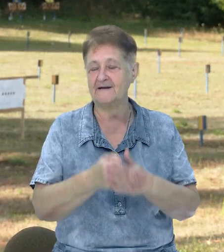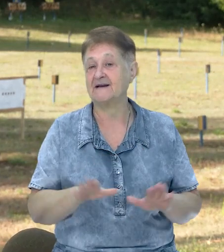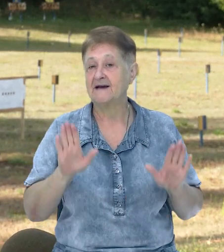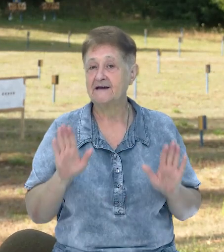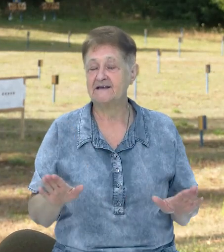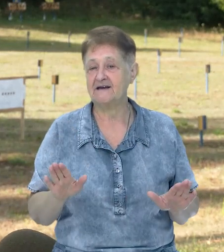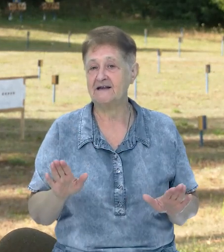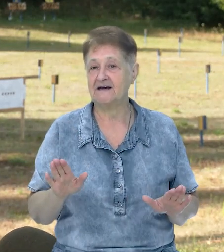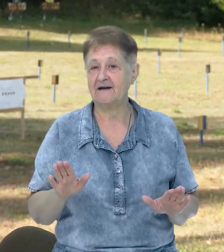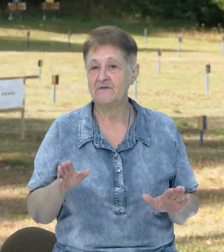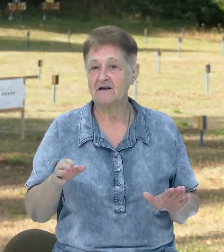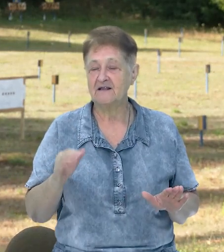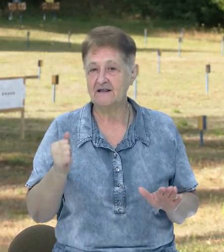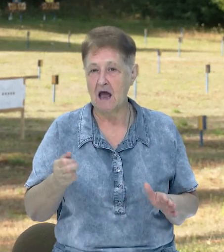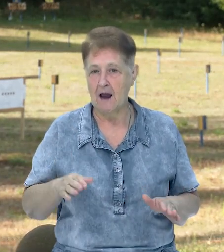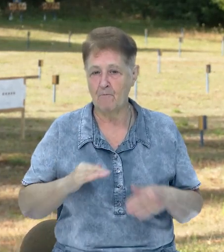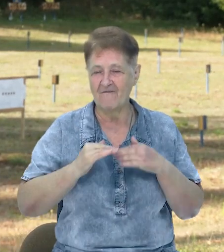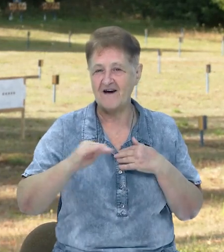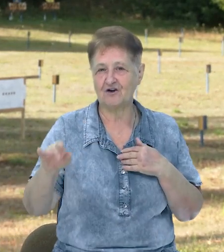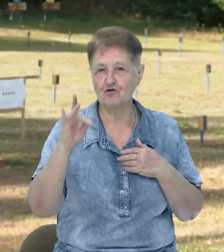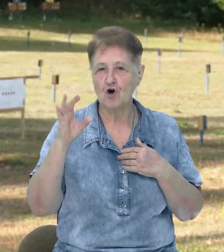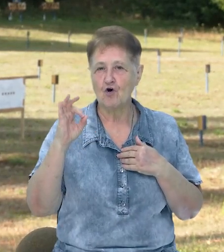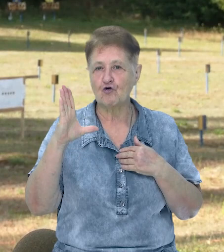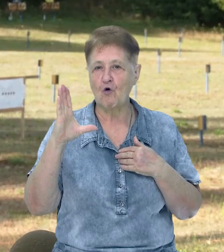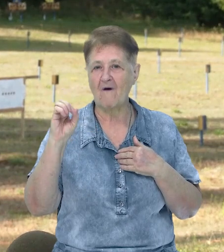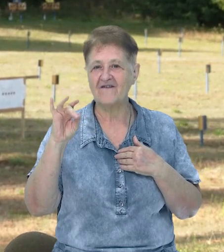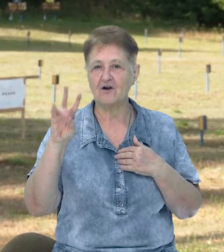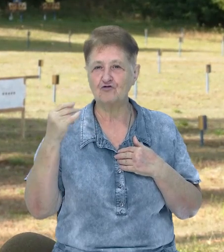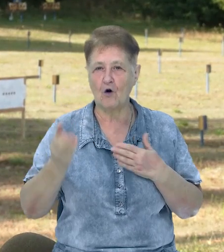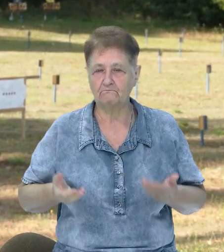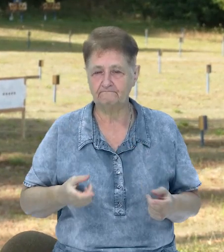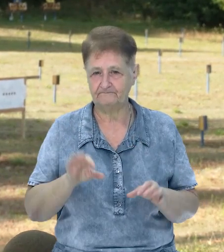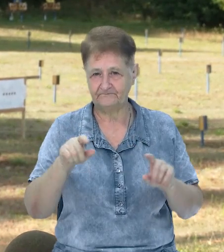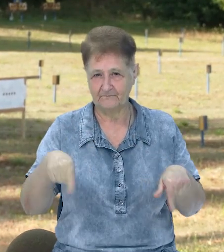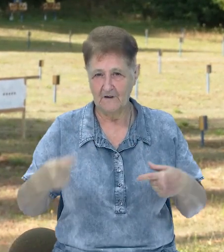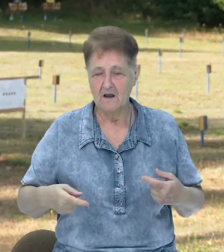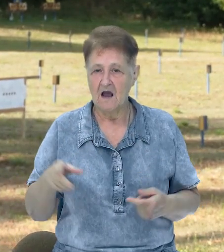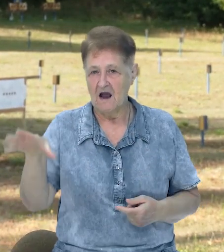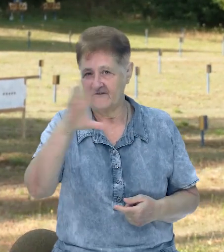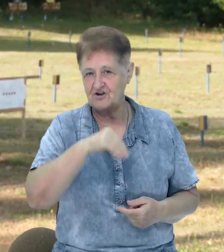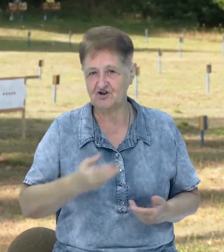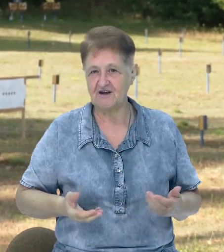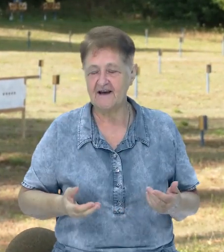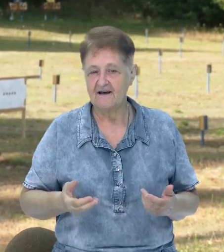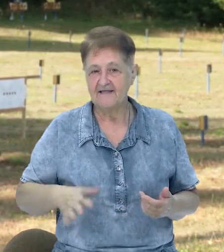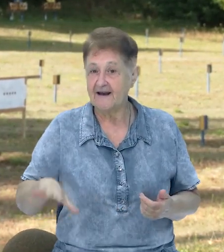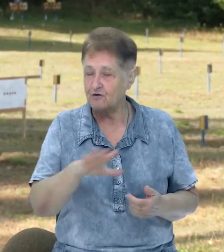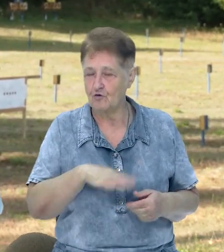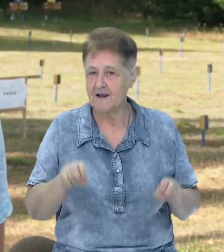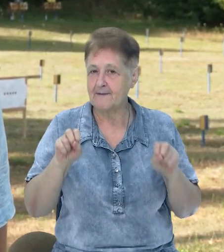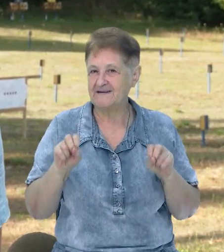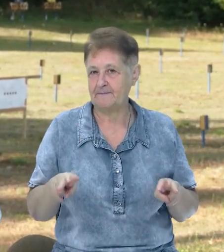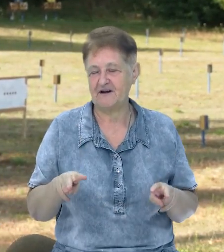лижоролерному поверхності, тому що всі інші території небезпечні, недосліджені на